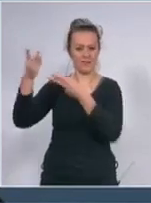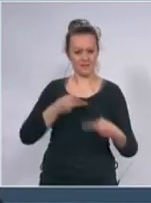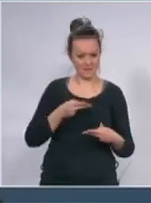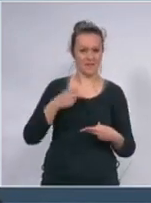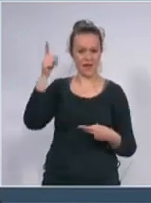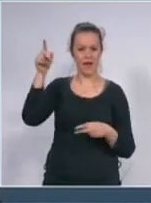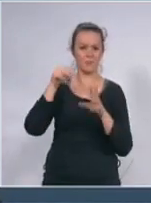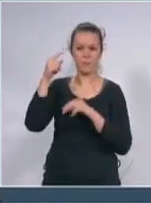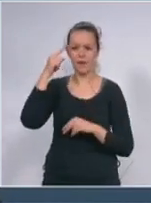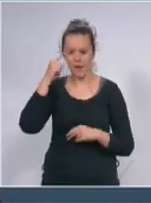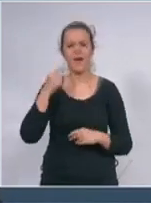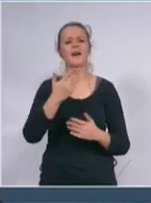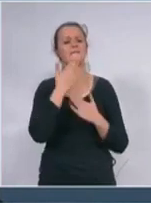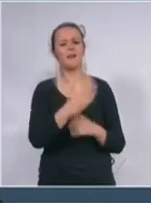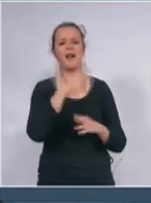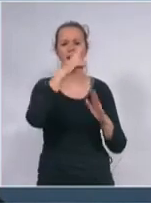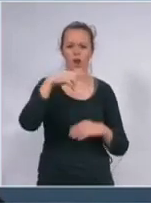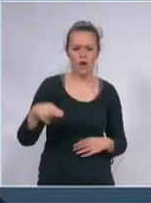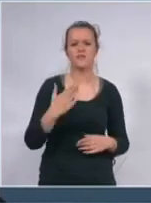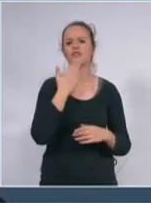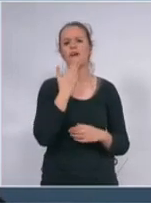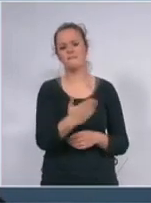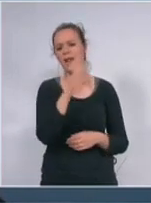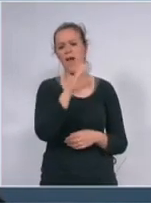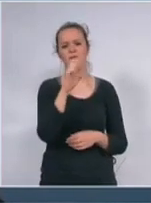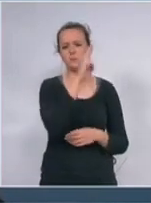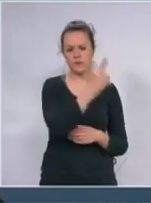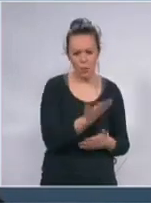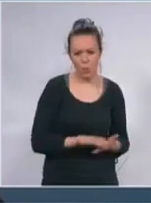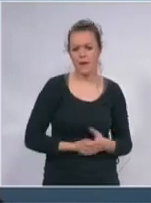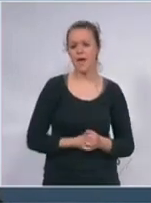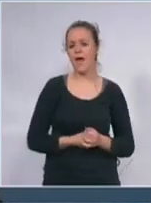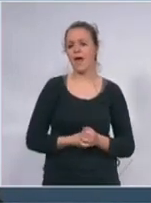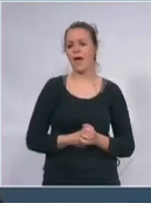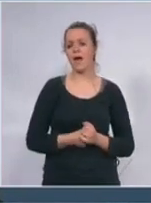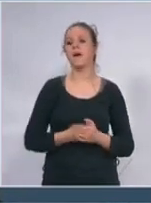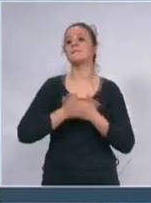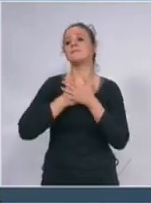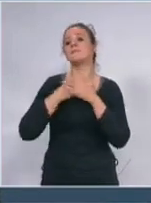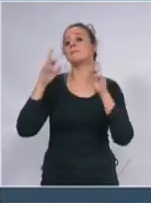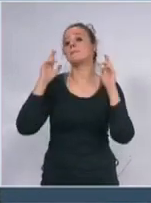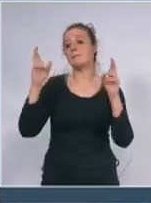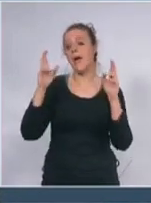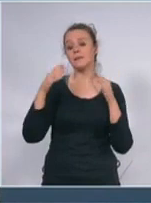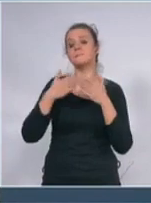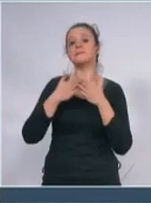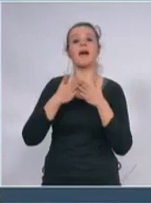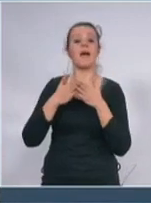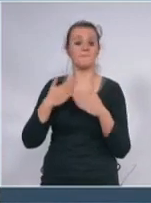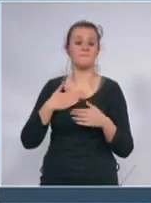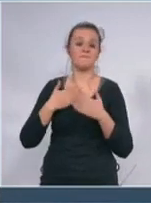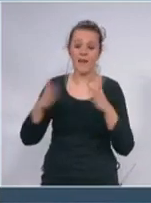hvala svima hvala Norveškoj hvala Evropskoj Uniji nadam se ću reći ogromna hvala mom prijatelju šeiku Muhamedu